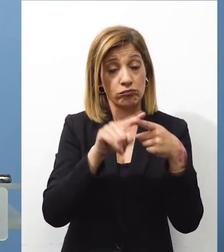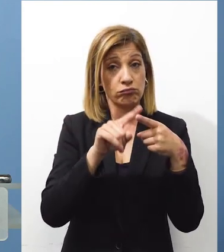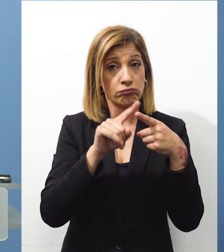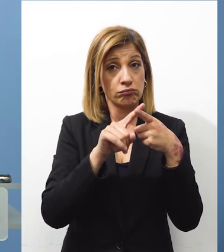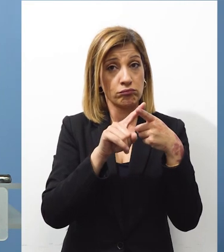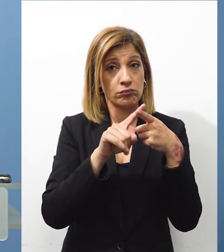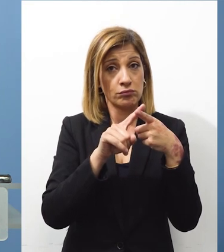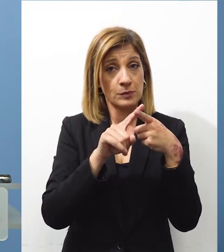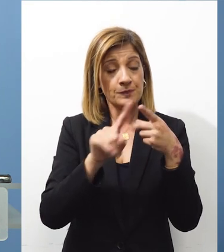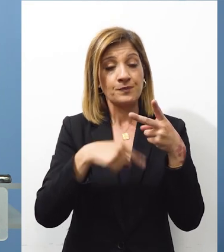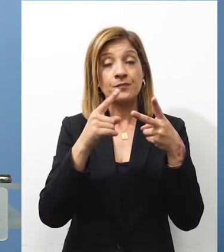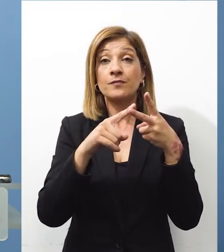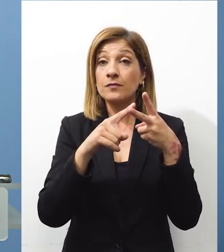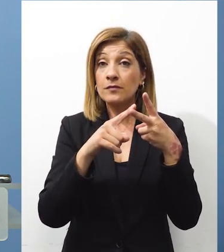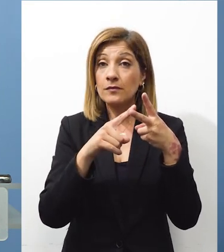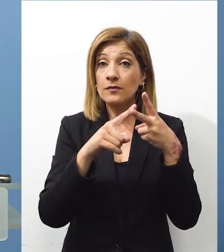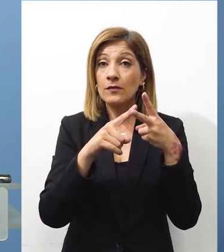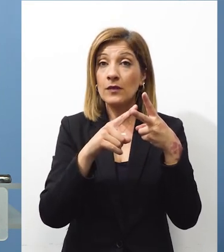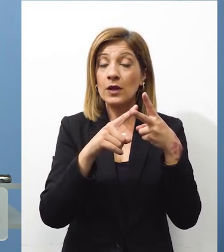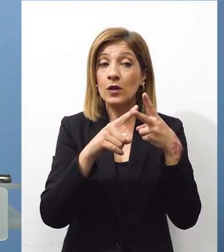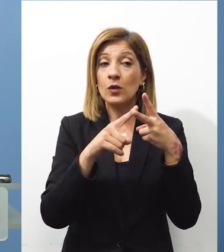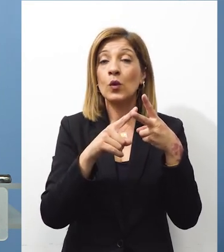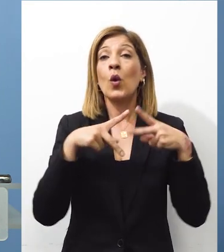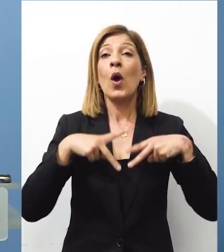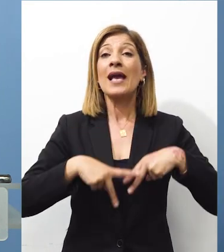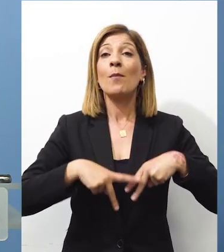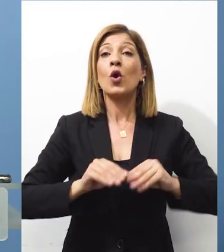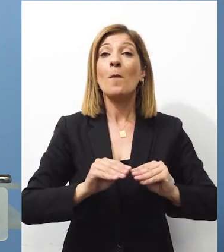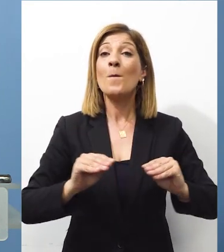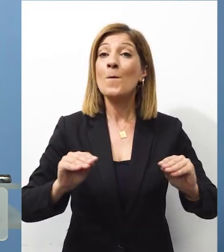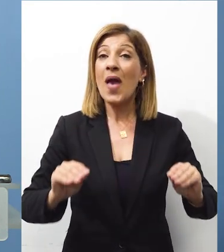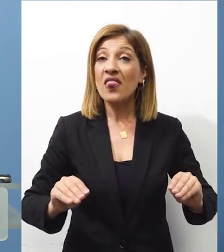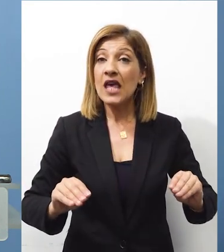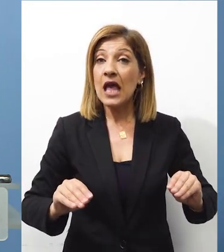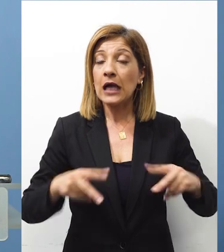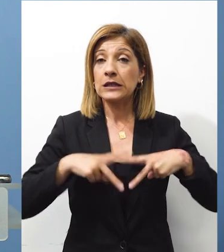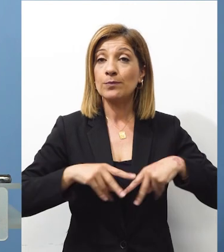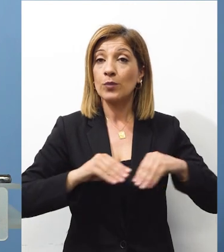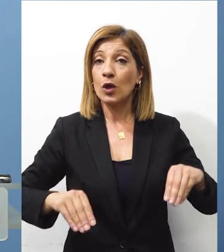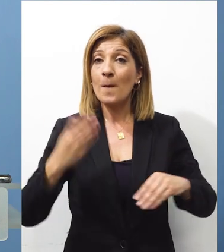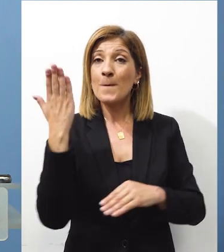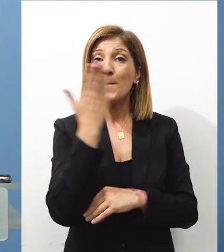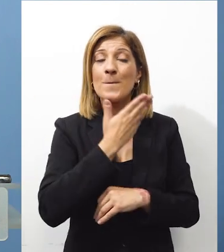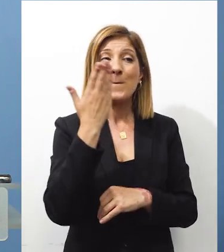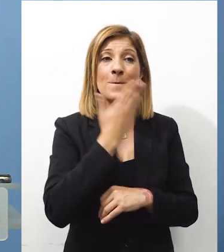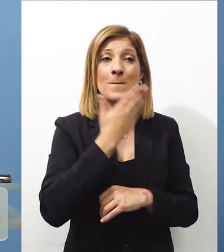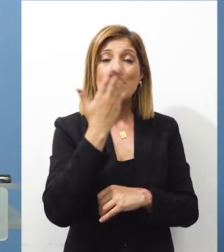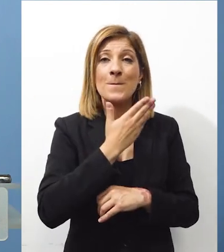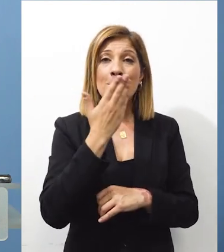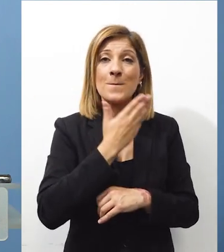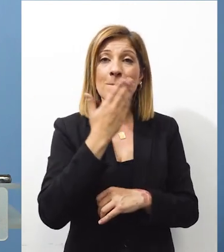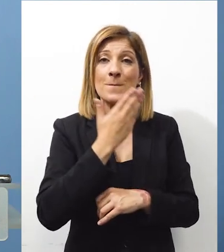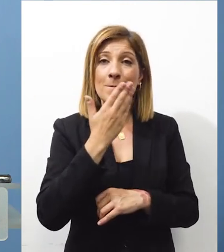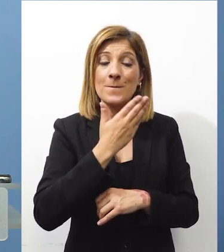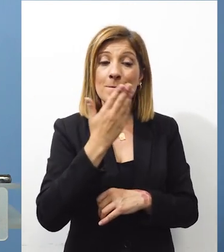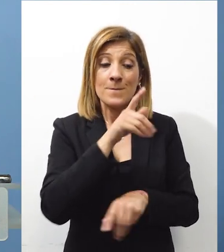ότι με οδηγίες του Υπουργείου Παιδείας μαθητές σε